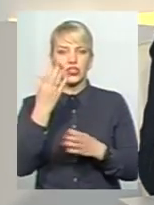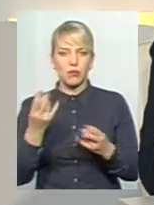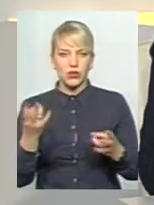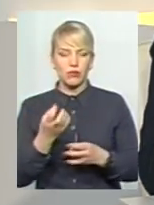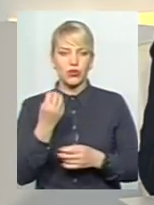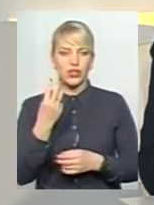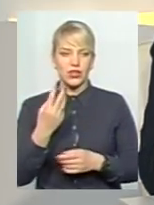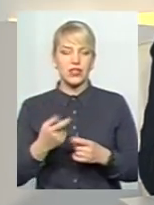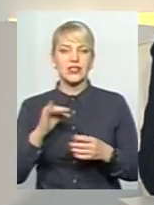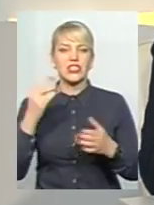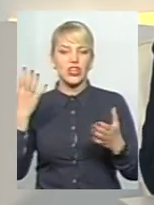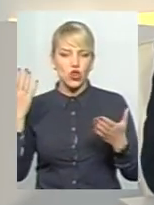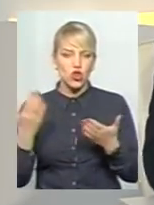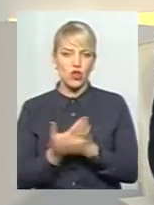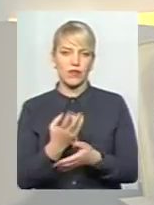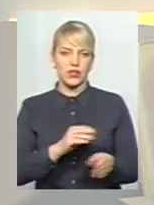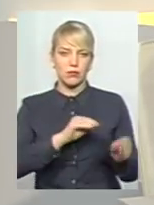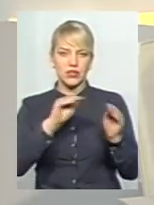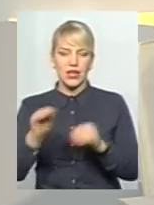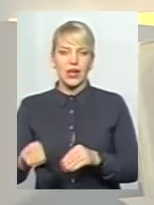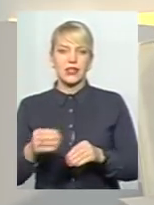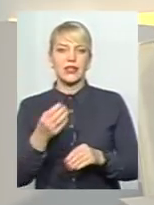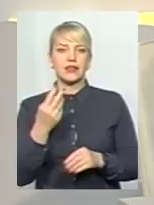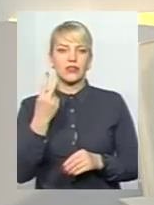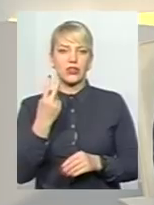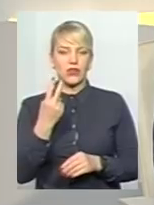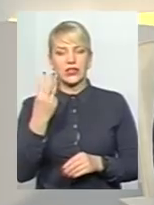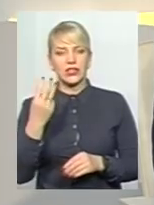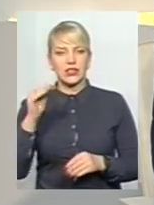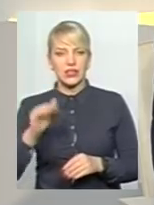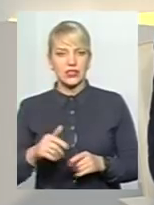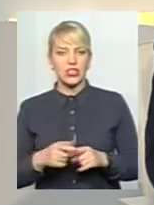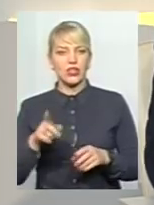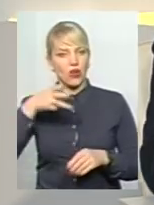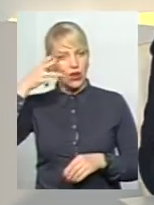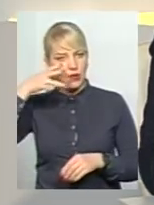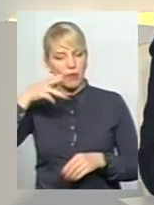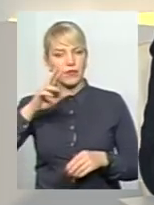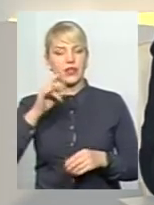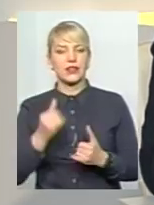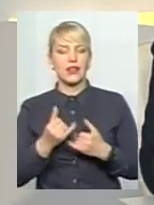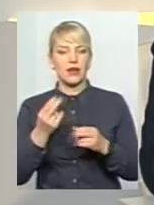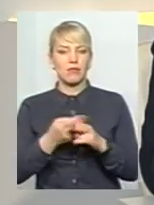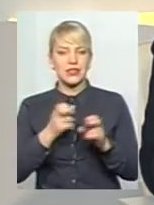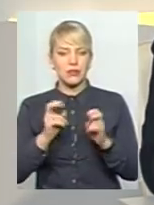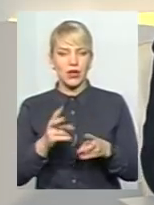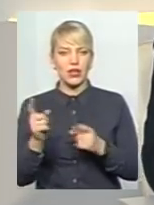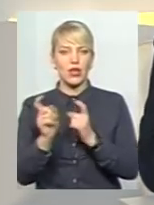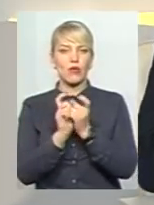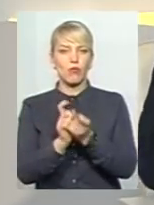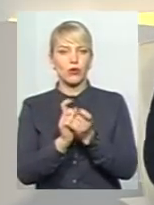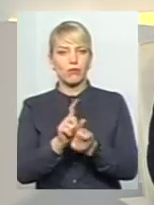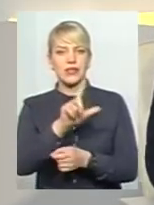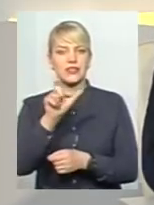змонтувати близько 2-3 тисяч. Це камери спостереження для підвищення безпеки і боротьби з вуличною злочинністю.